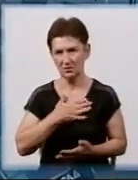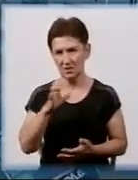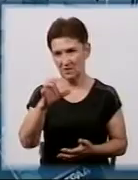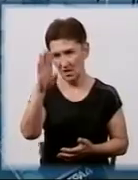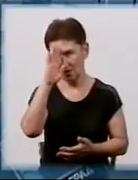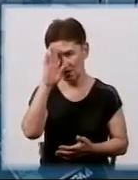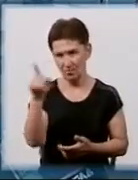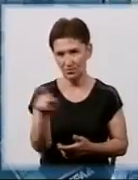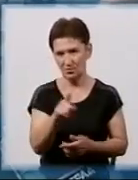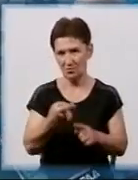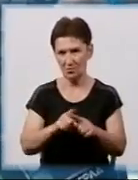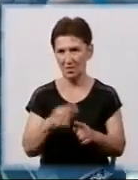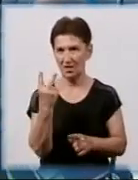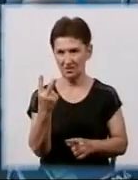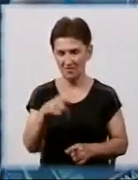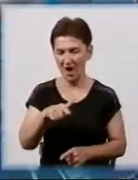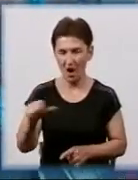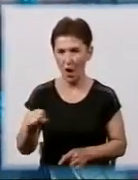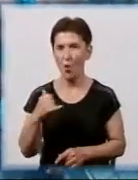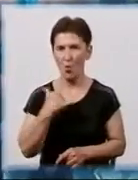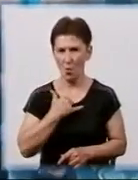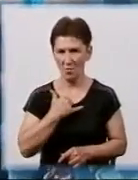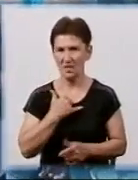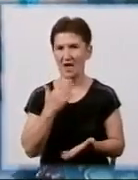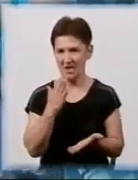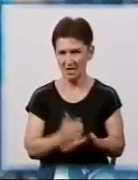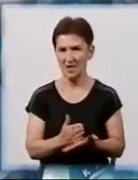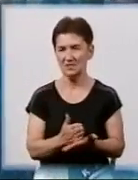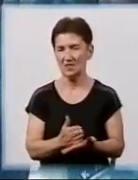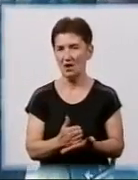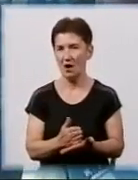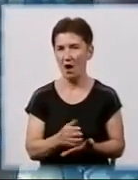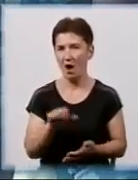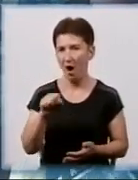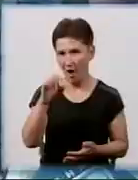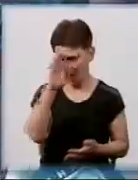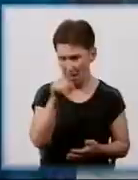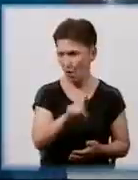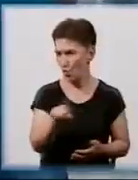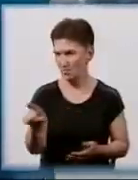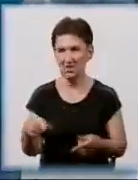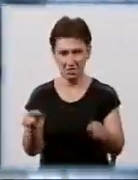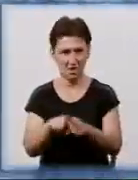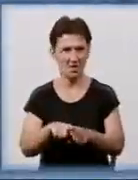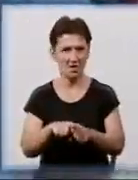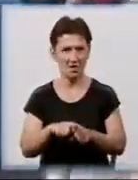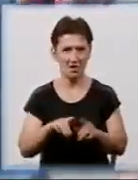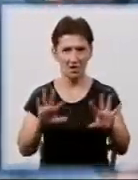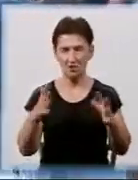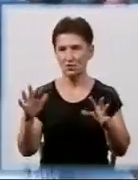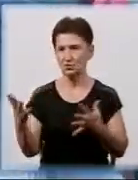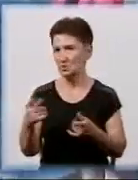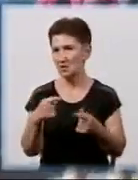вийшов, бо свої два гектари в мене, ну так попало, що не на його ділянки в мене отримано. А от хлопці, ось така історія. Якщо чесно, я ще сильно